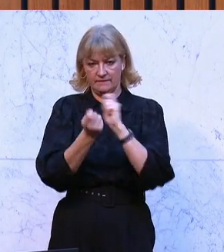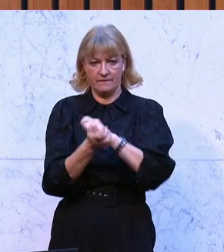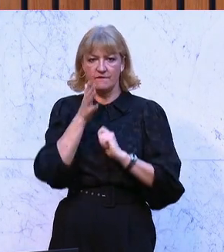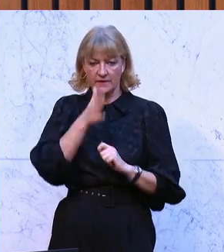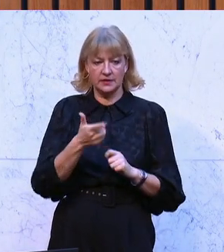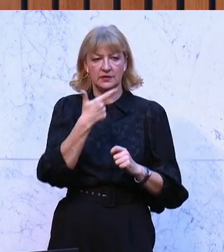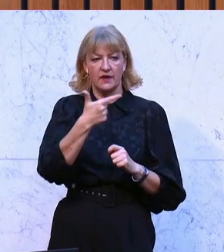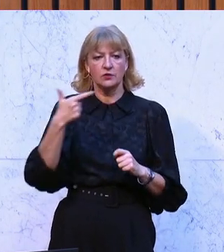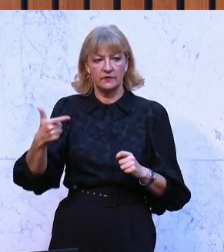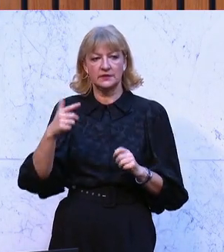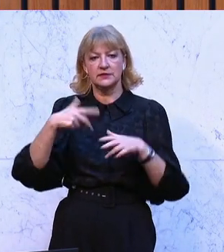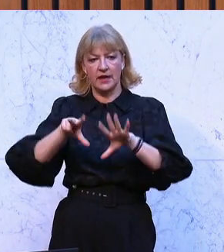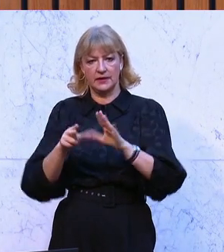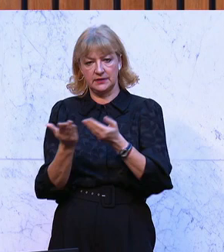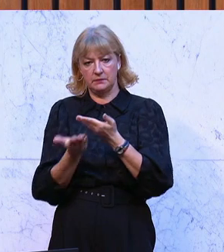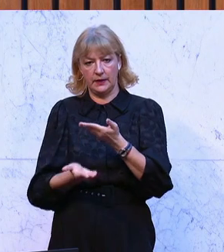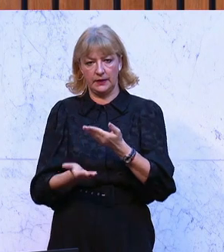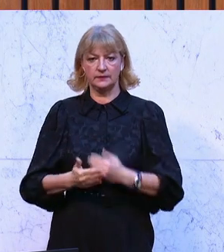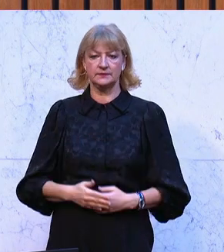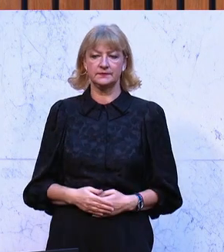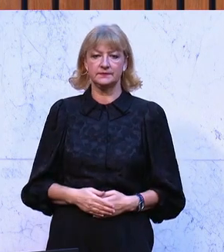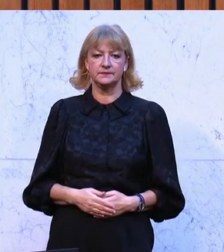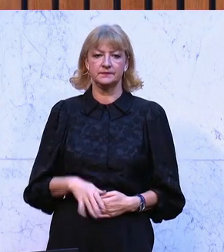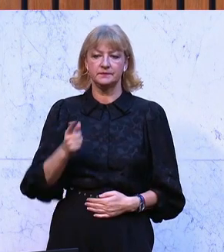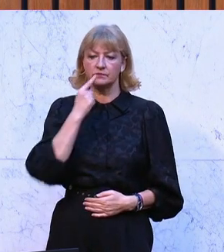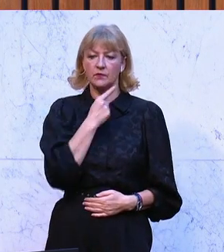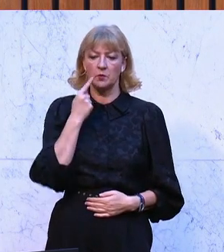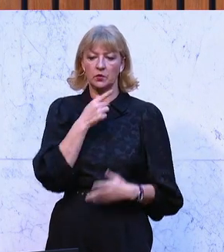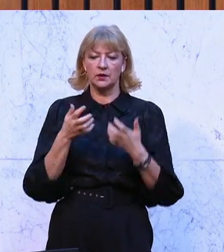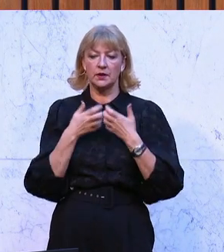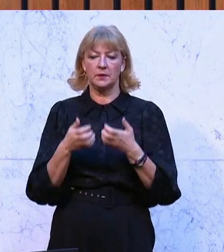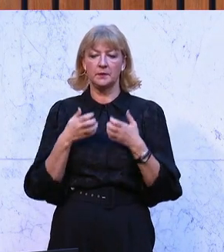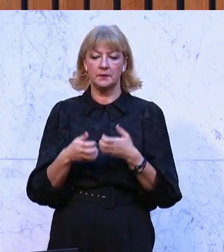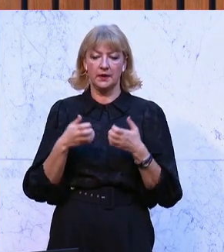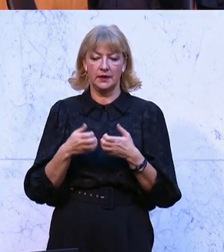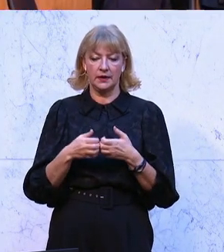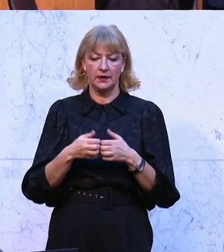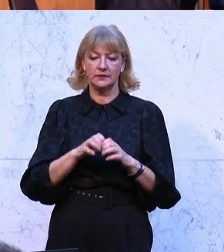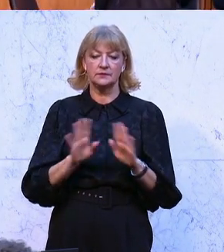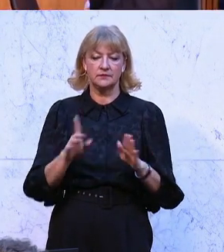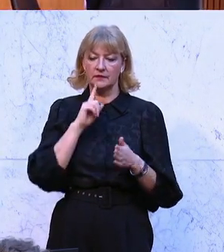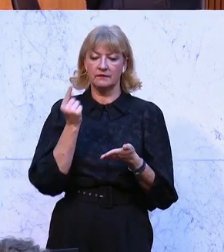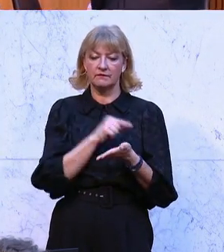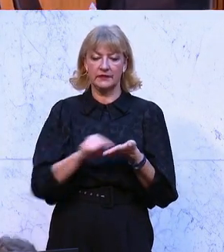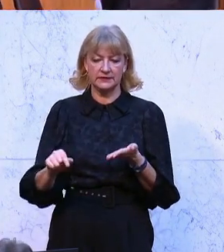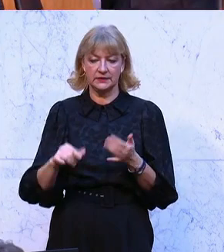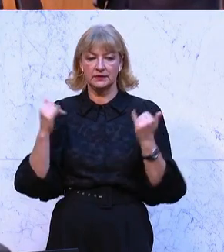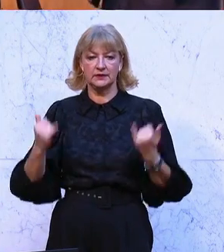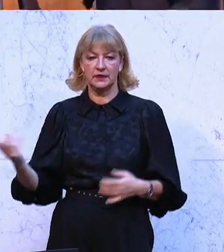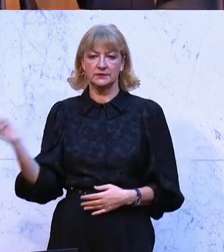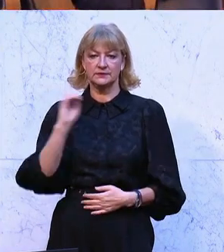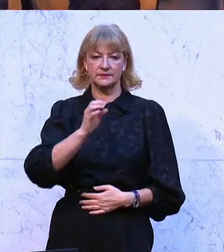§ 22.18 der Beilagen. In diesem ersten Tagesordnungspunkt des heutigen Plenartages